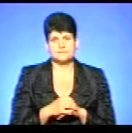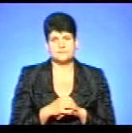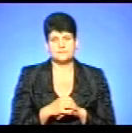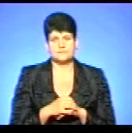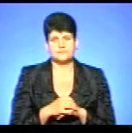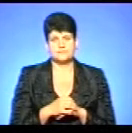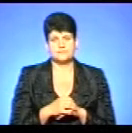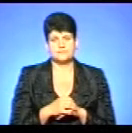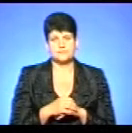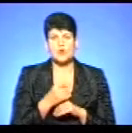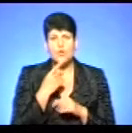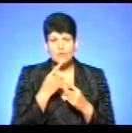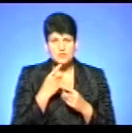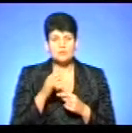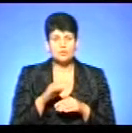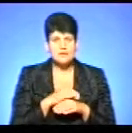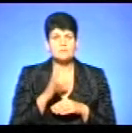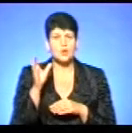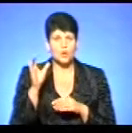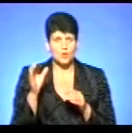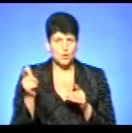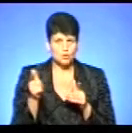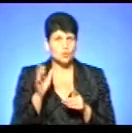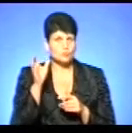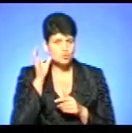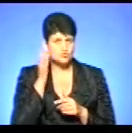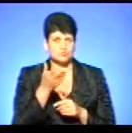Доброго вечора. Говоріть, будь ласка, ми готові вас почути.